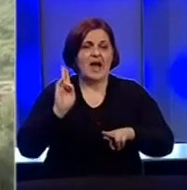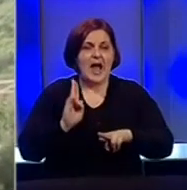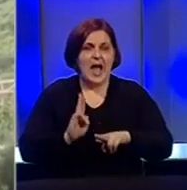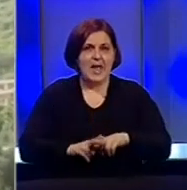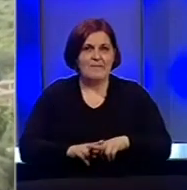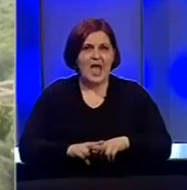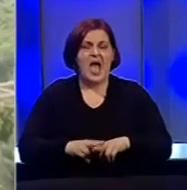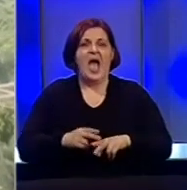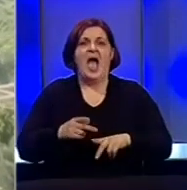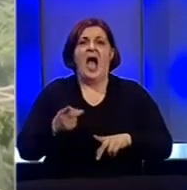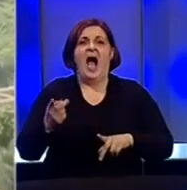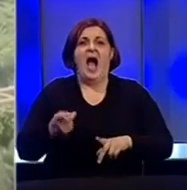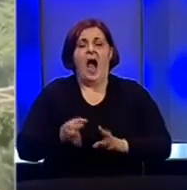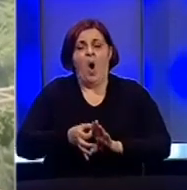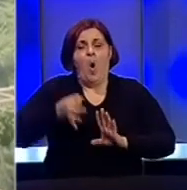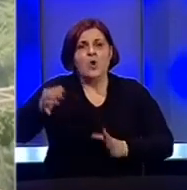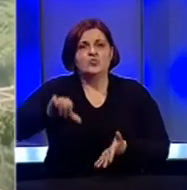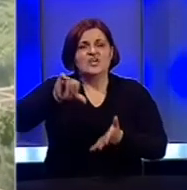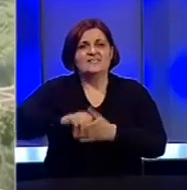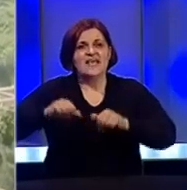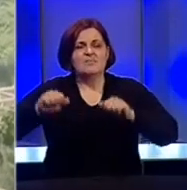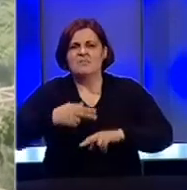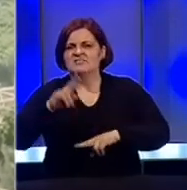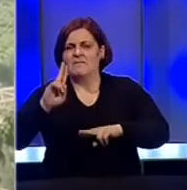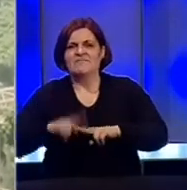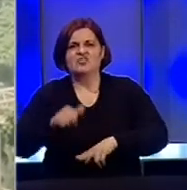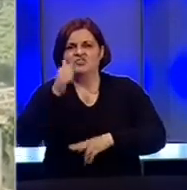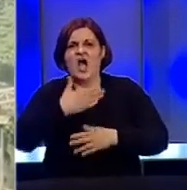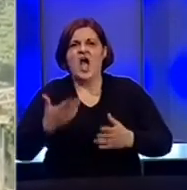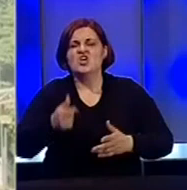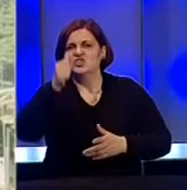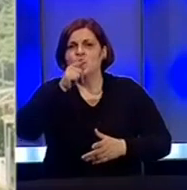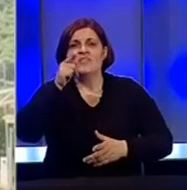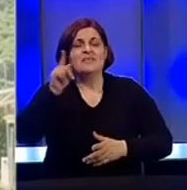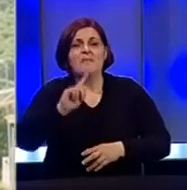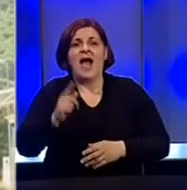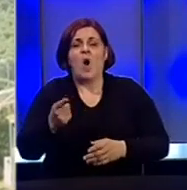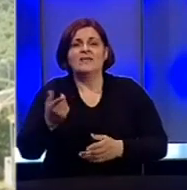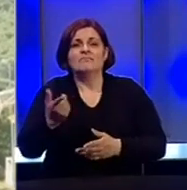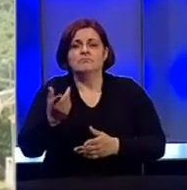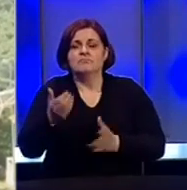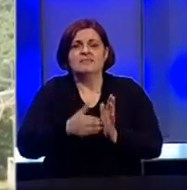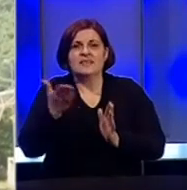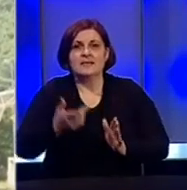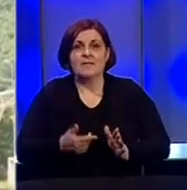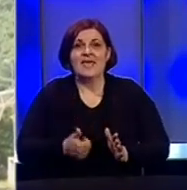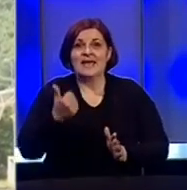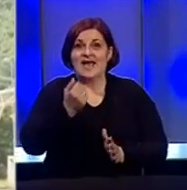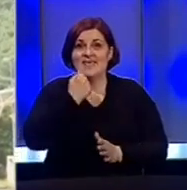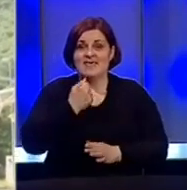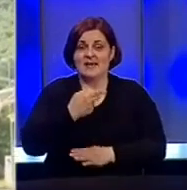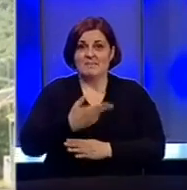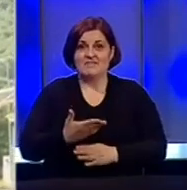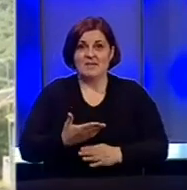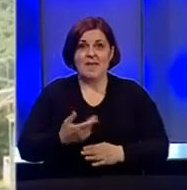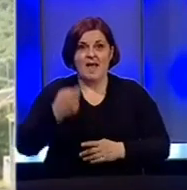a otuđeni centri moći imaju sva prava, to jest ona prava koja im ne pripadaju. Kada jedan privatni koji